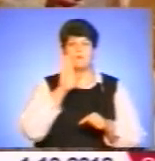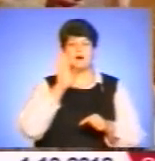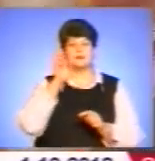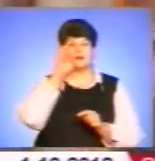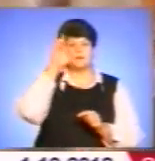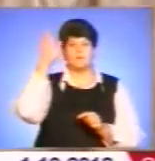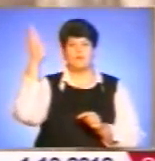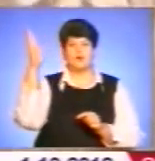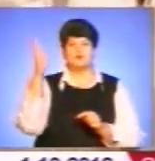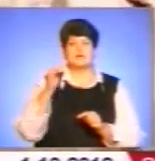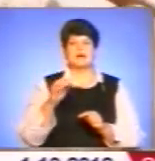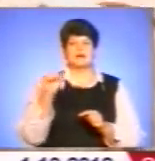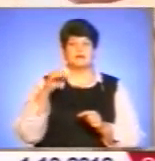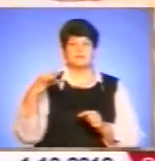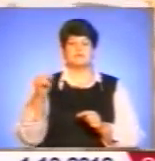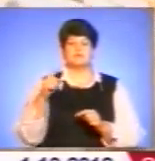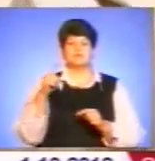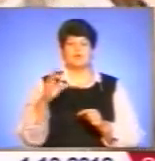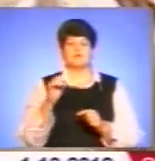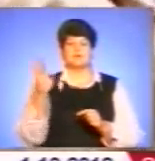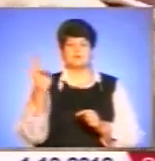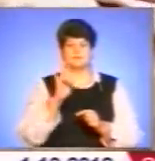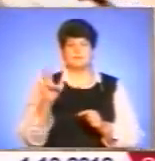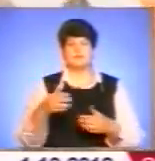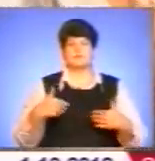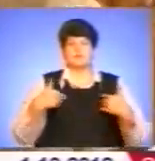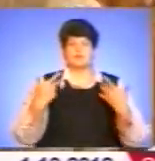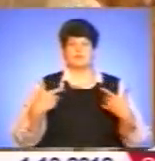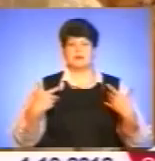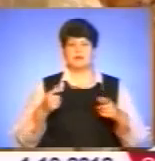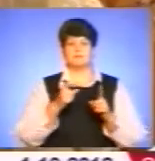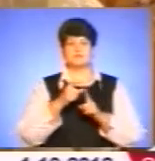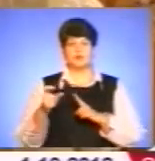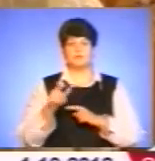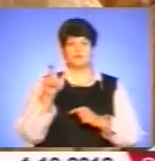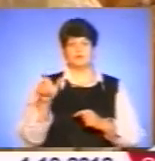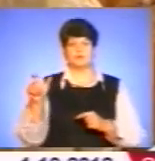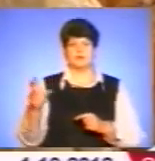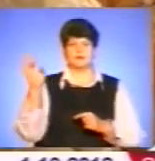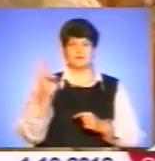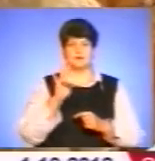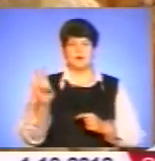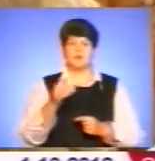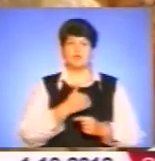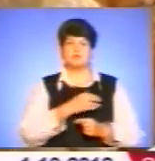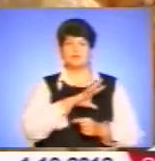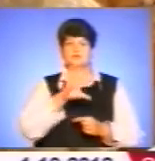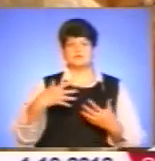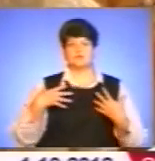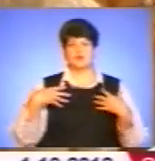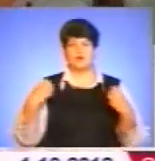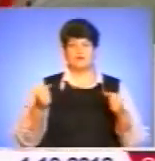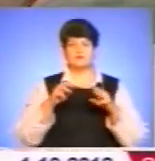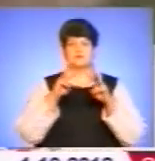Семенюк, архієпископ і митрополит Тернопільськозборівський, звернувся із вітальним словом до прихожан храму. Він побажав усім здоров'я від